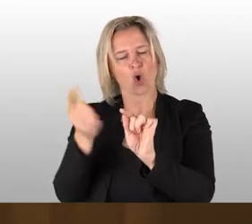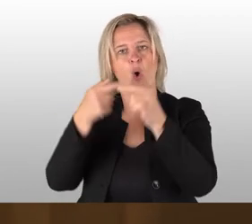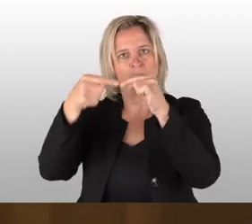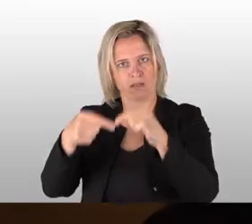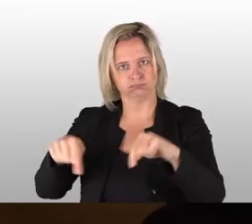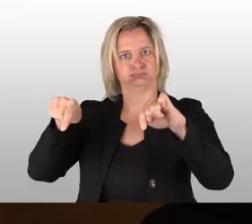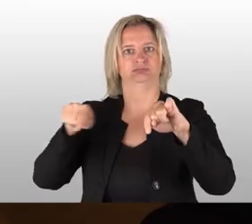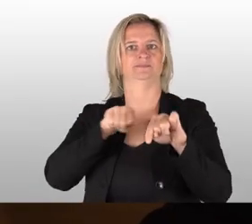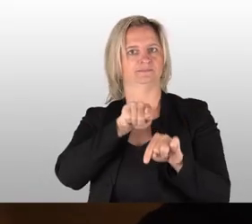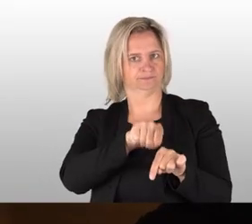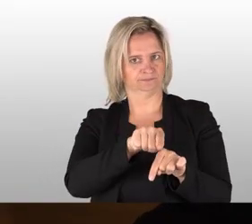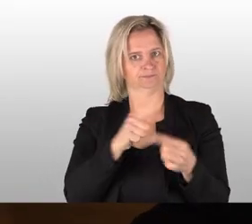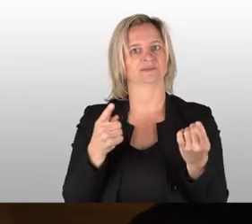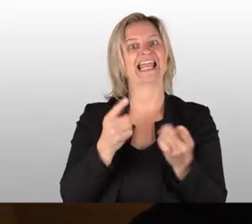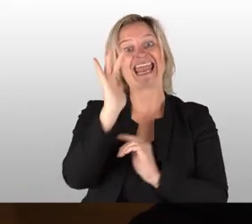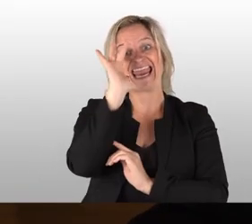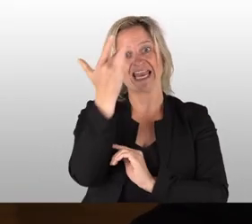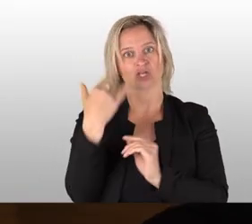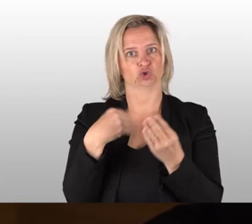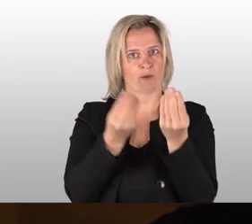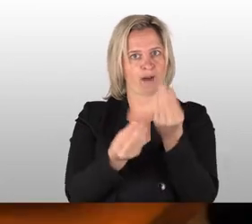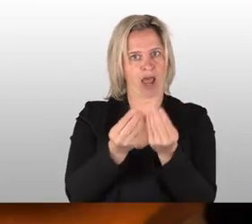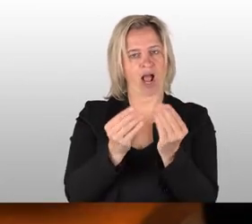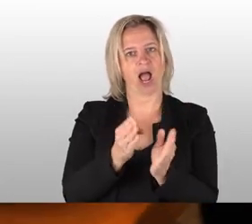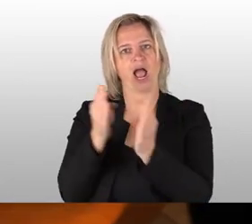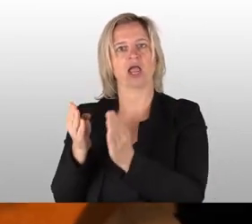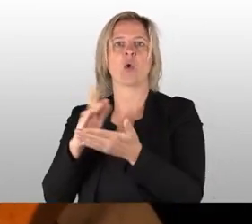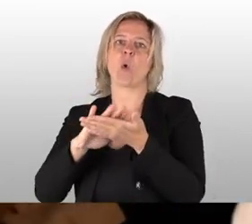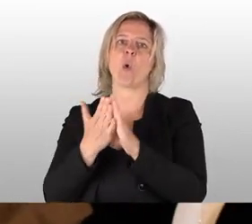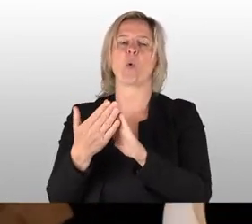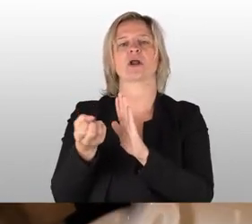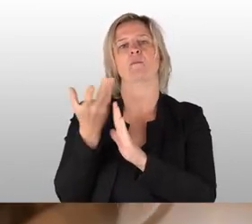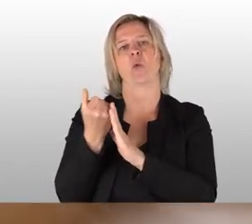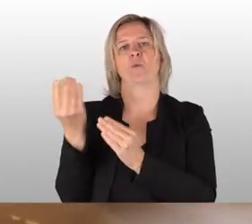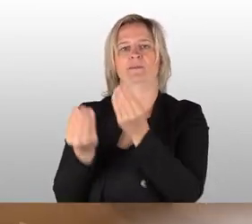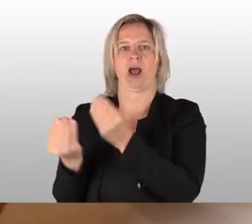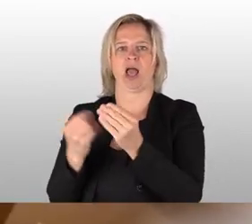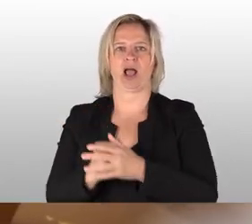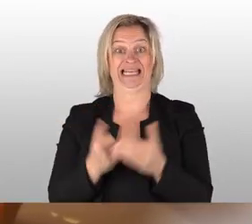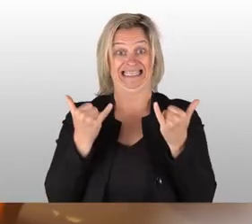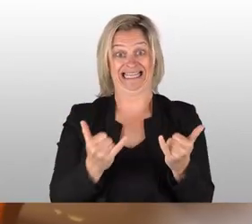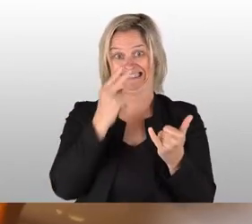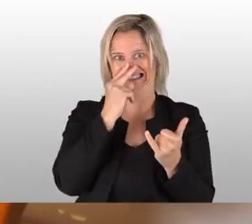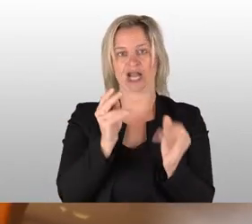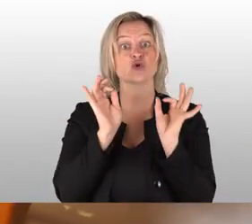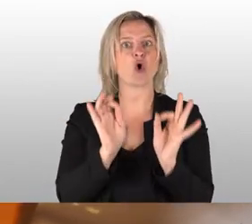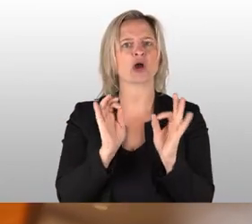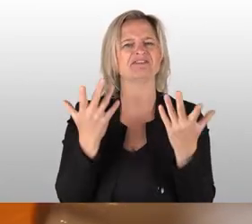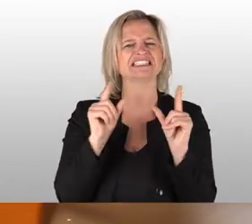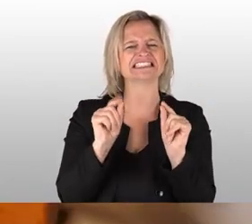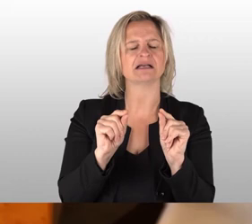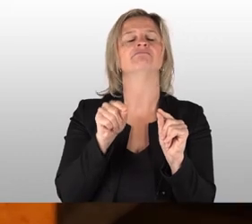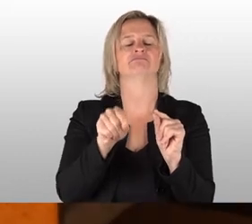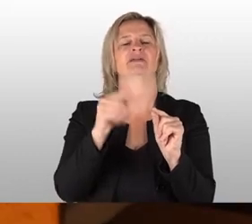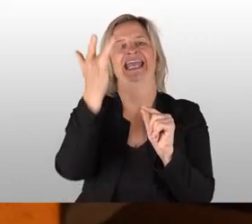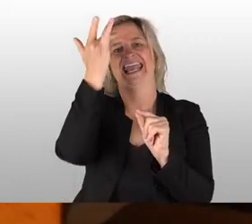nochmal differenziert zwischen sogenannter Indischmalerei oder Blumenmalerei. Und sie haben jetzt hier im Konkreten, ich muss mal schauen,